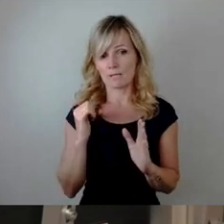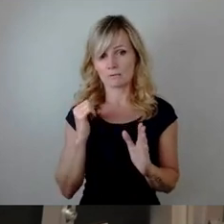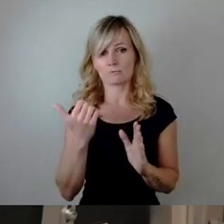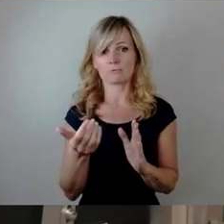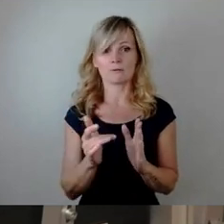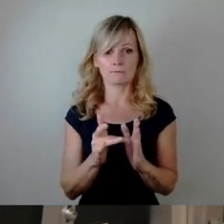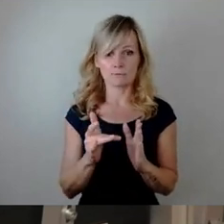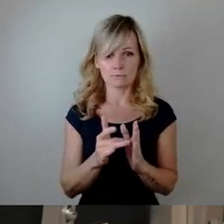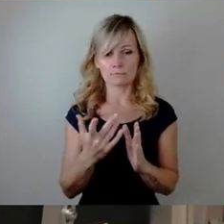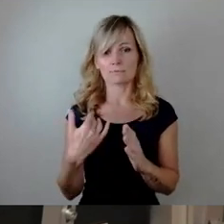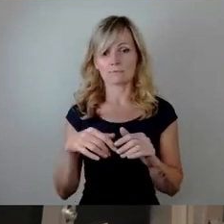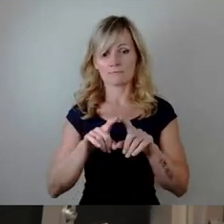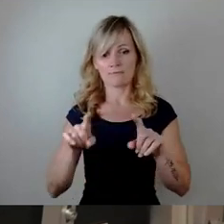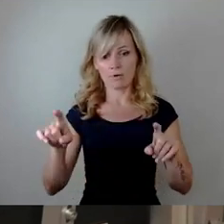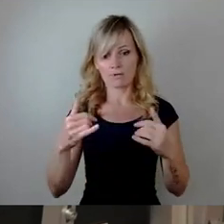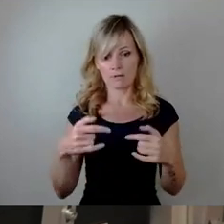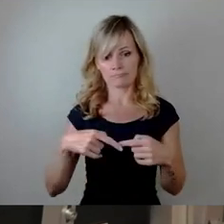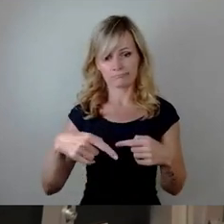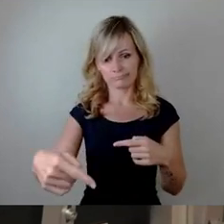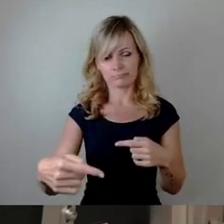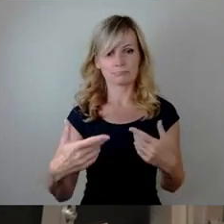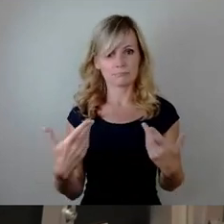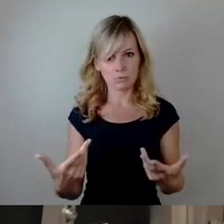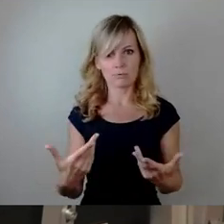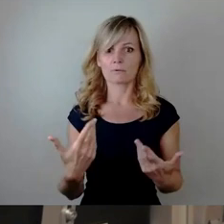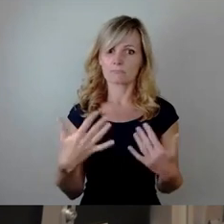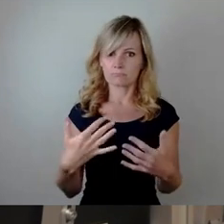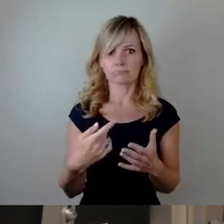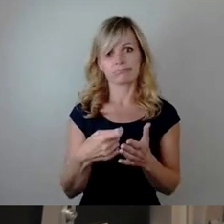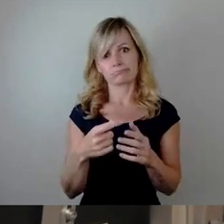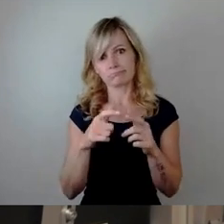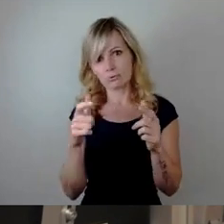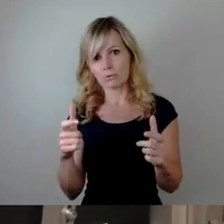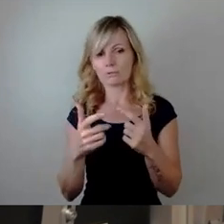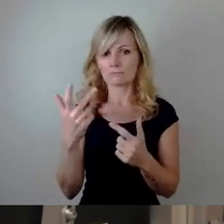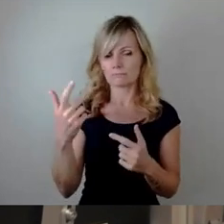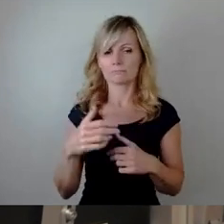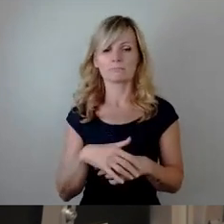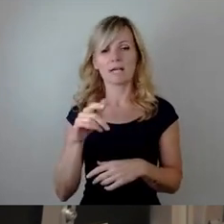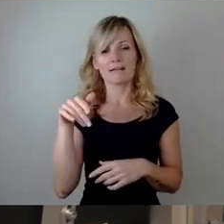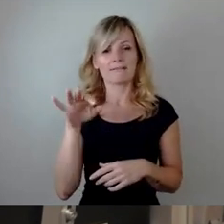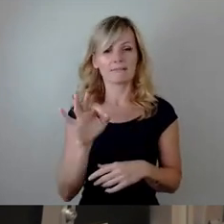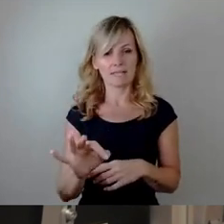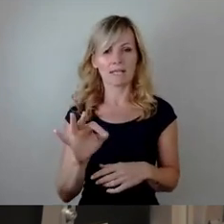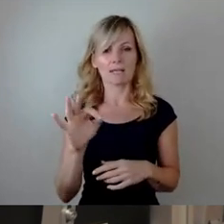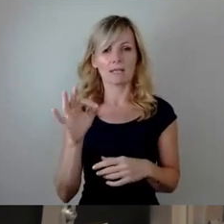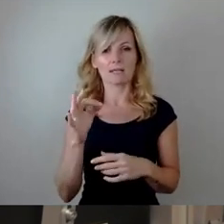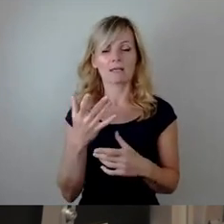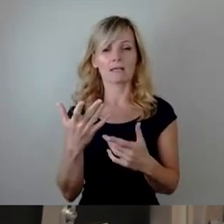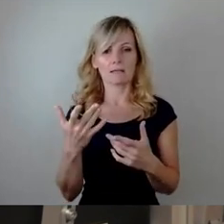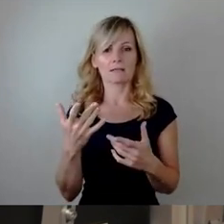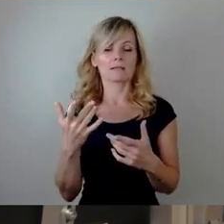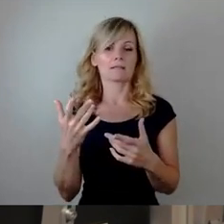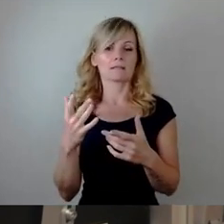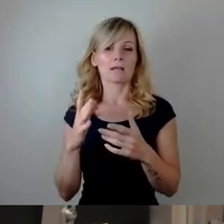von dieser Woche auf uns zukommen. Wir werden daher auch diesen AfD-Antrag, der den Haushaltsverhandlungen wirklich meilenweit vorausgreift, ablehnen. Beim